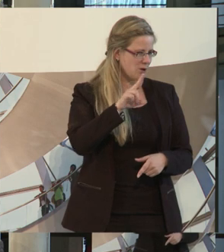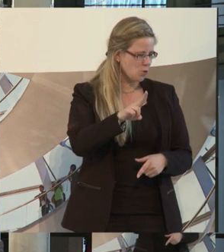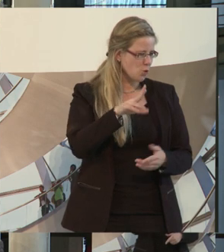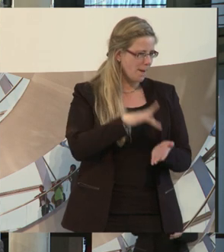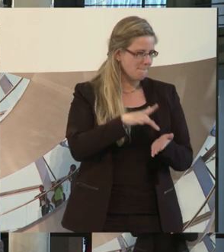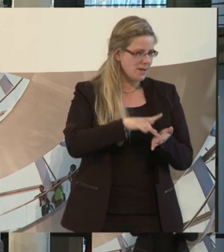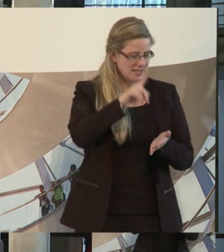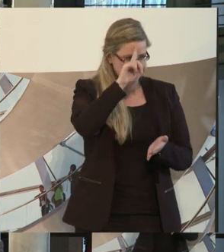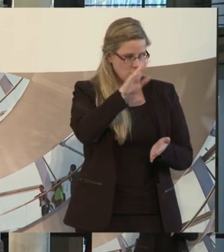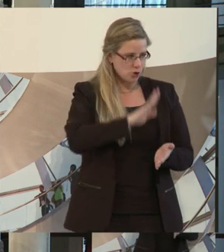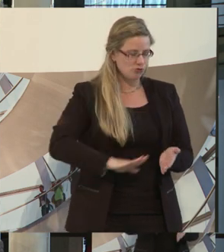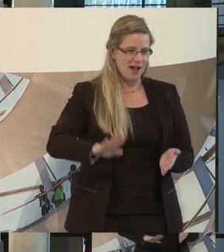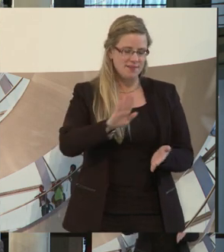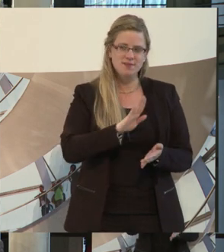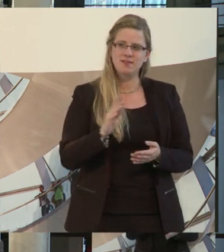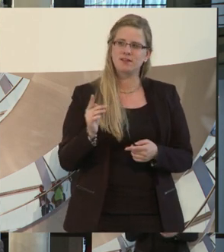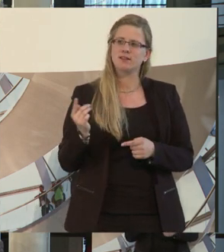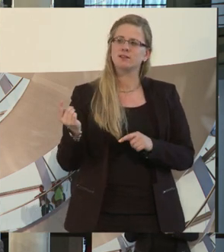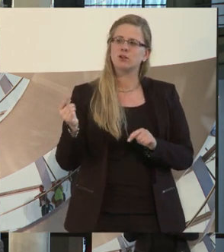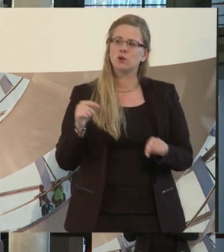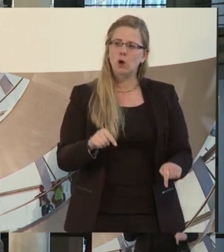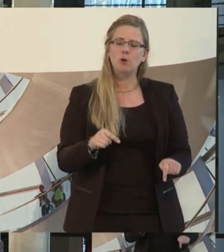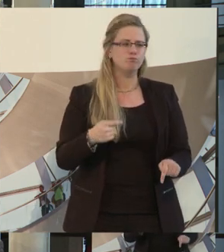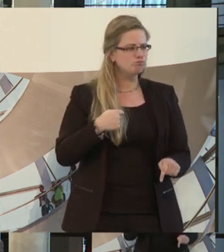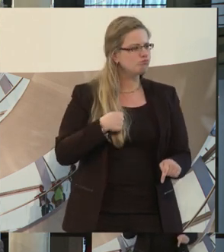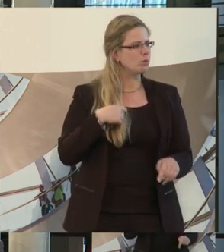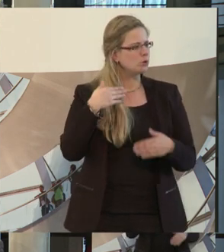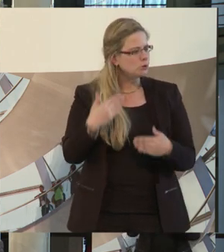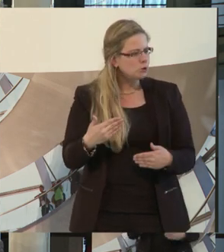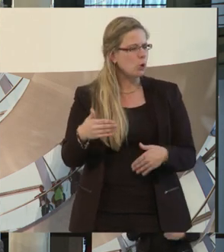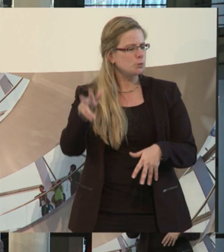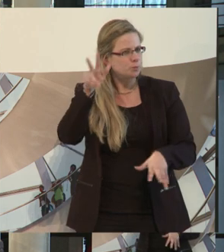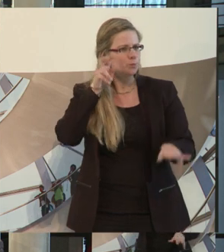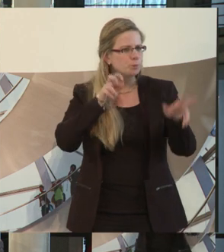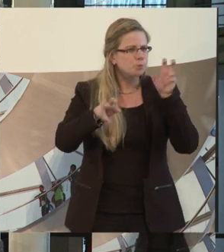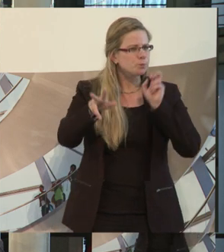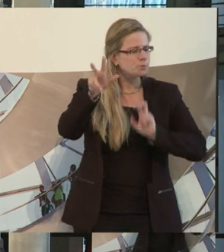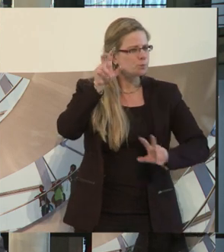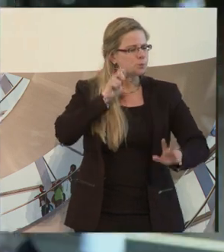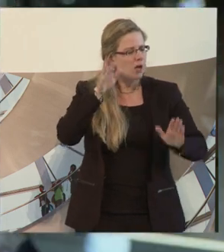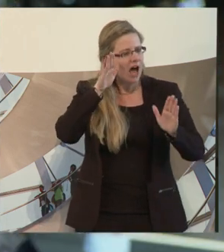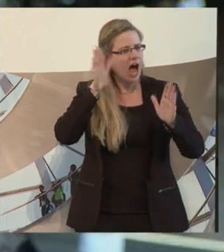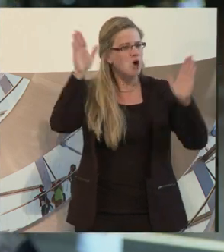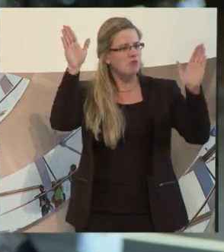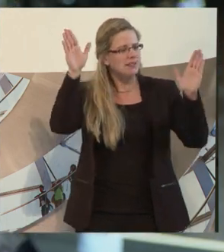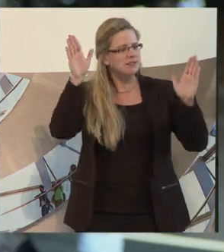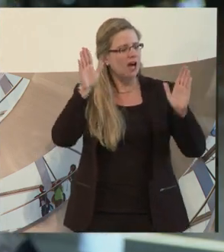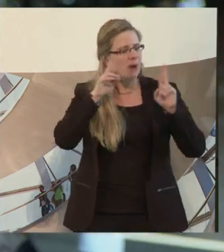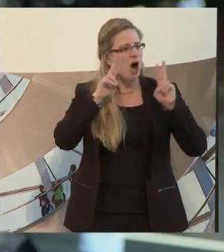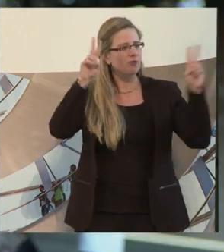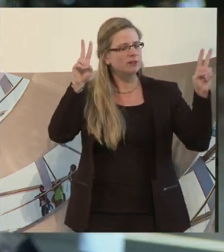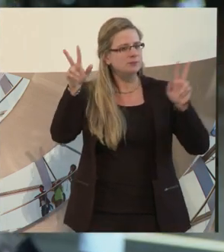und Netzwerk und Forum. Ja, also ich verfolge das wirklich sehr aufmerksam, aber ich stelle fest,